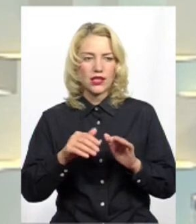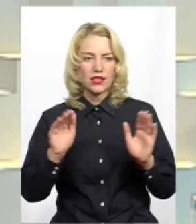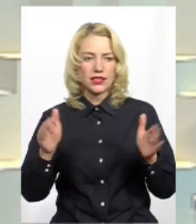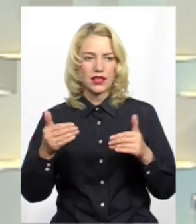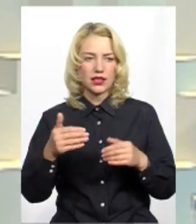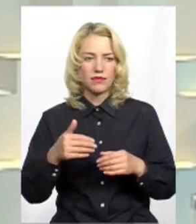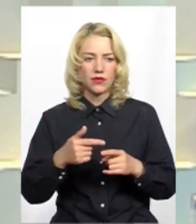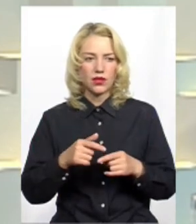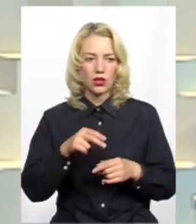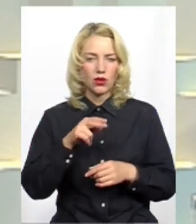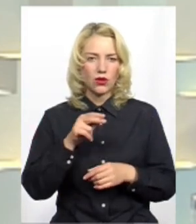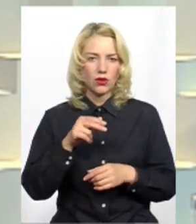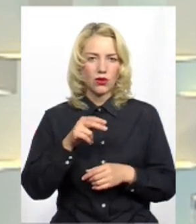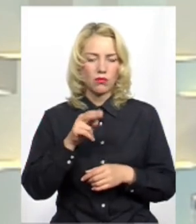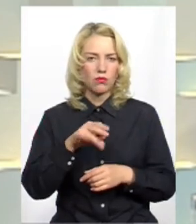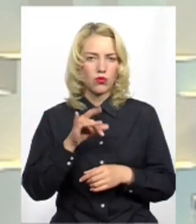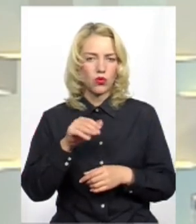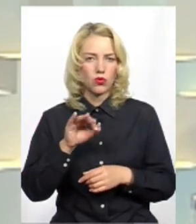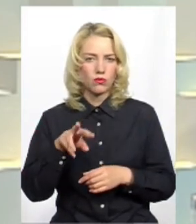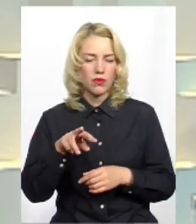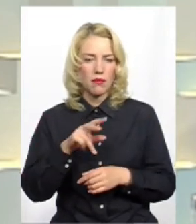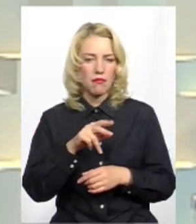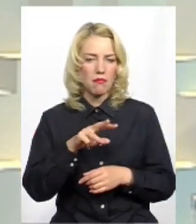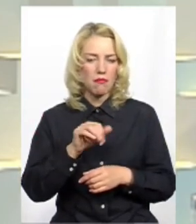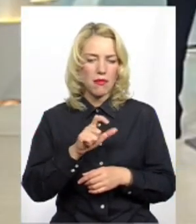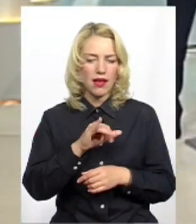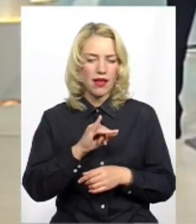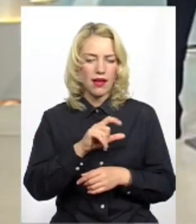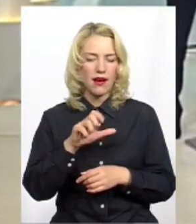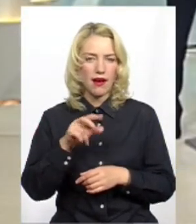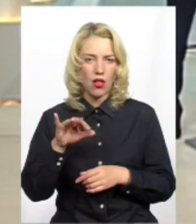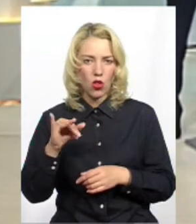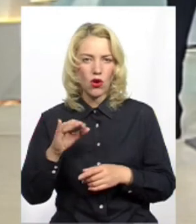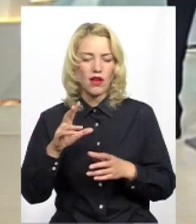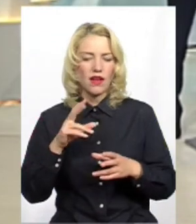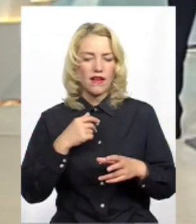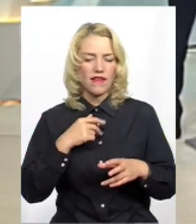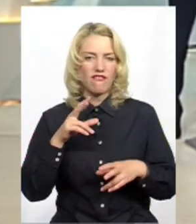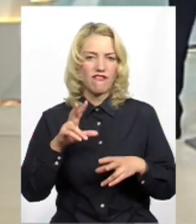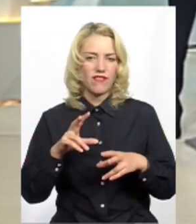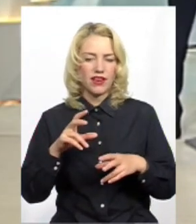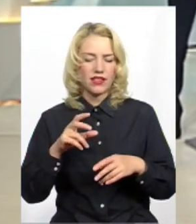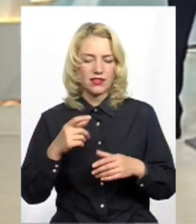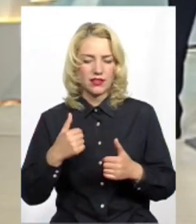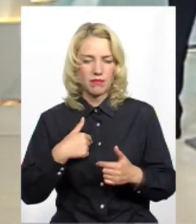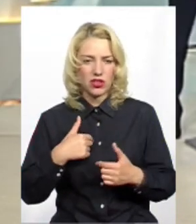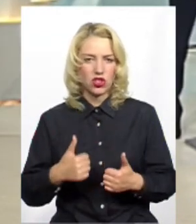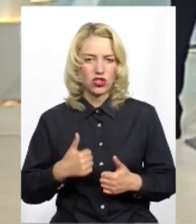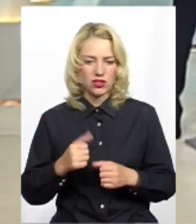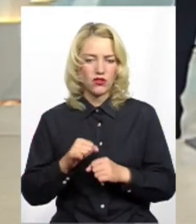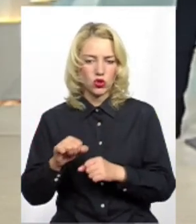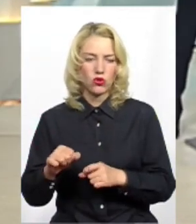Михайлом. І рахую для себе за честь відстояти даний